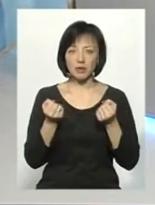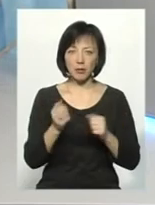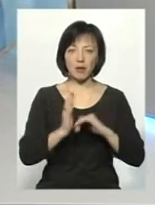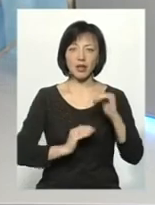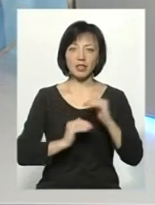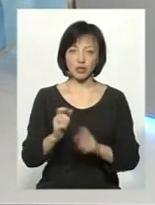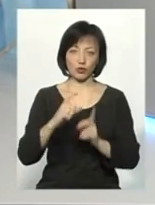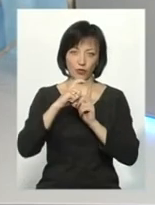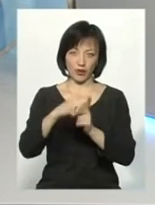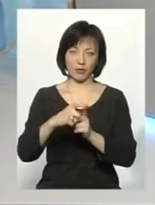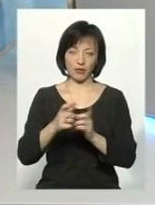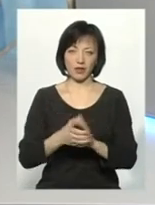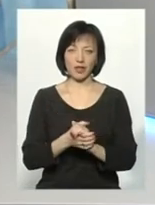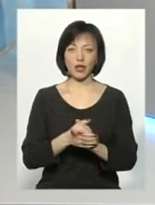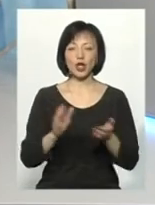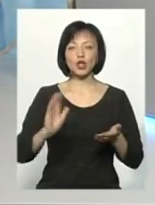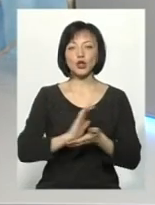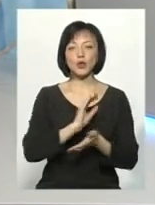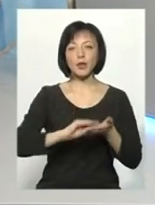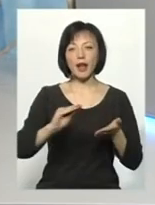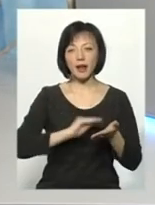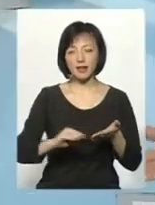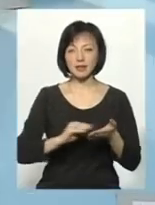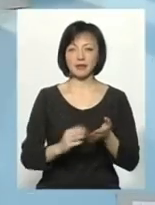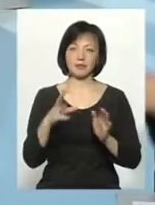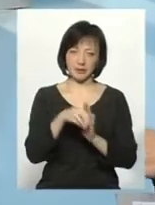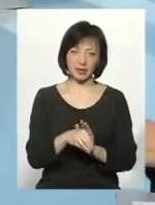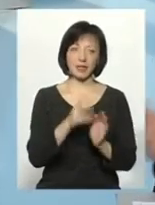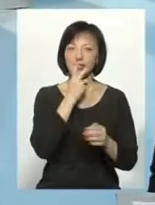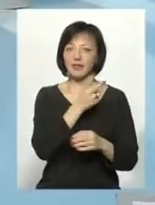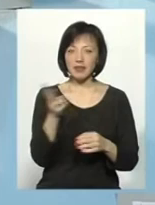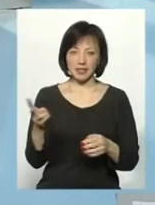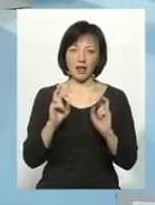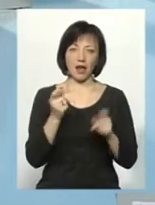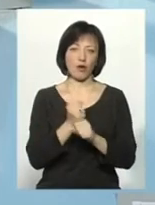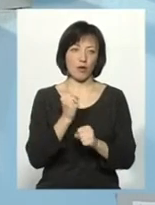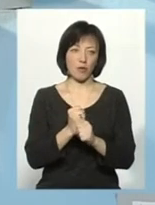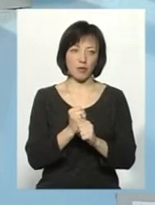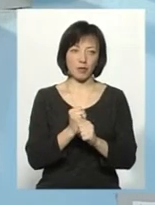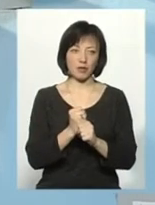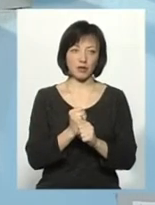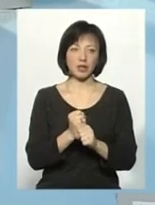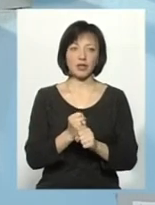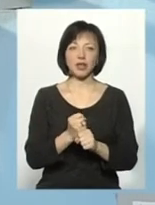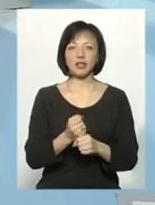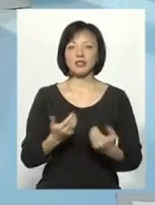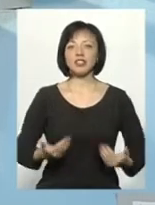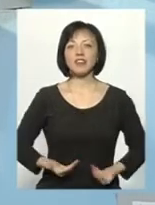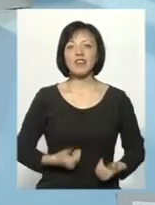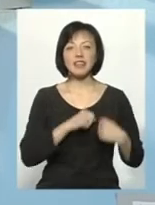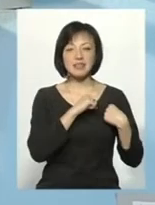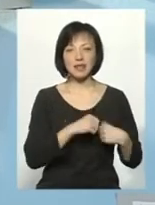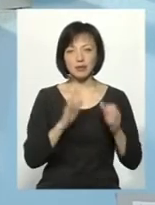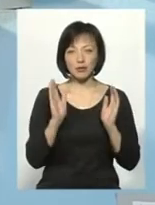практичну відповідь. Журналісти, будь ласка, приєднуйтеся, дивіться, як ми це все робимо. Живе серце буде,